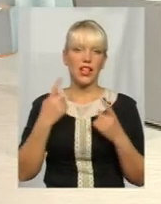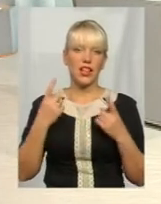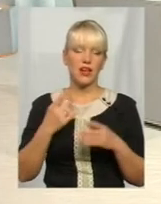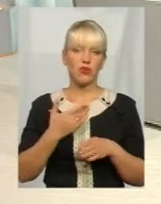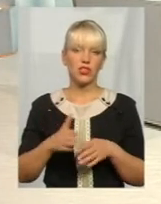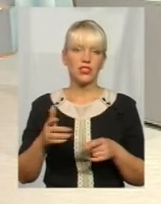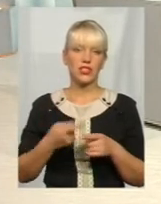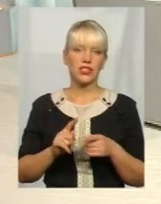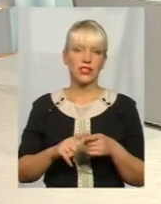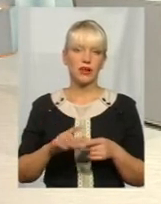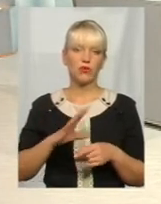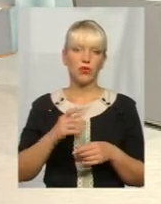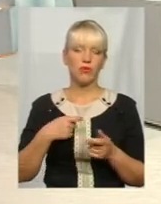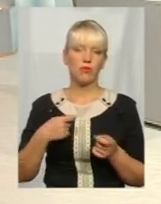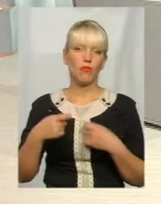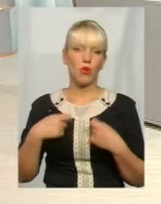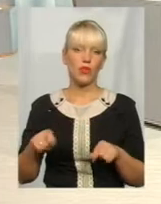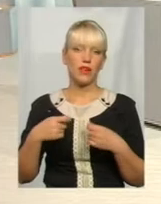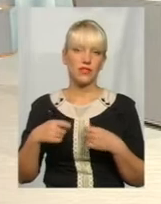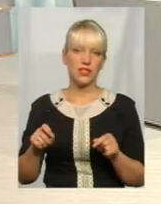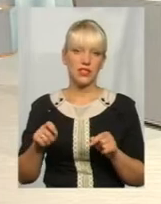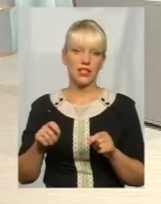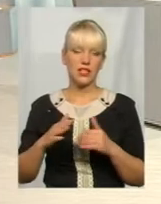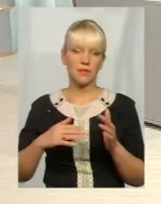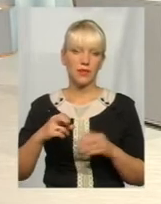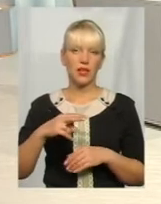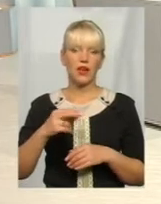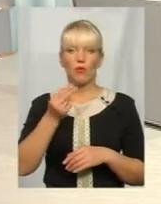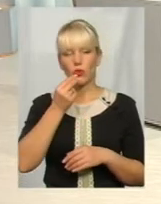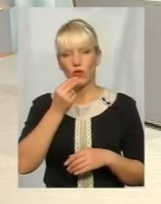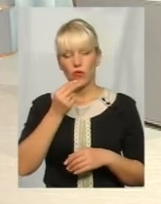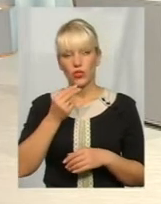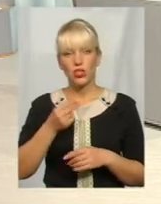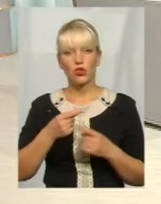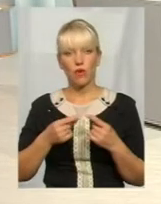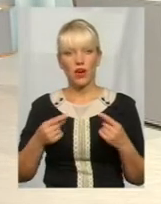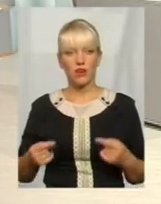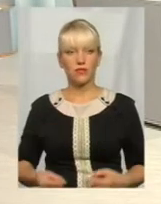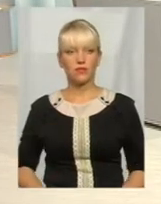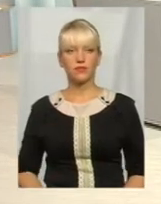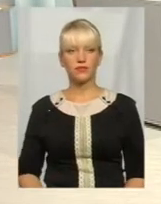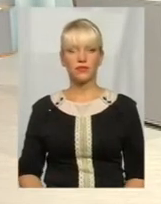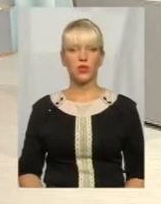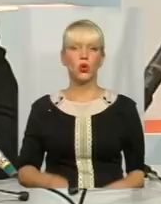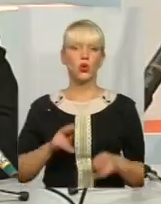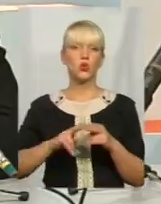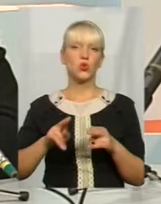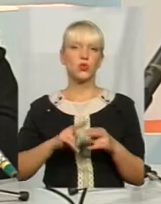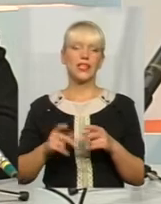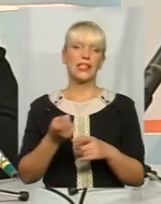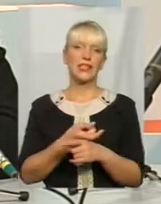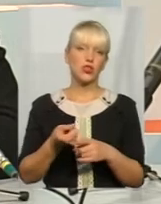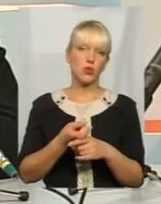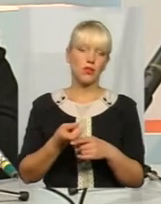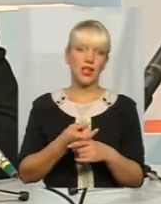були і продавці продовольчих товарів, і слюсарі, інструментальники,